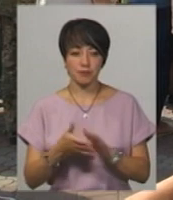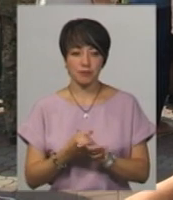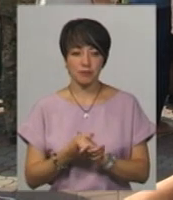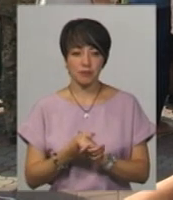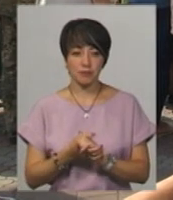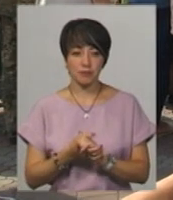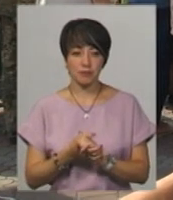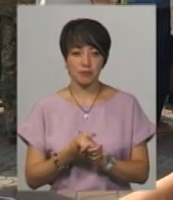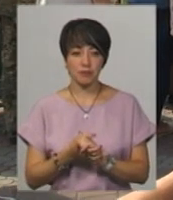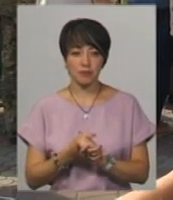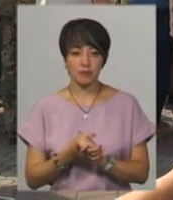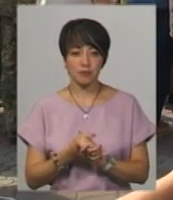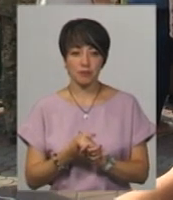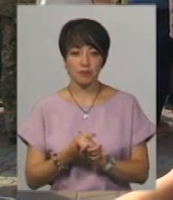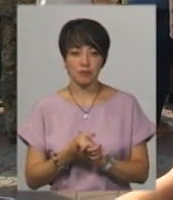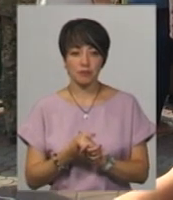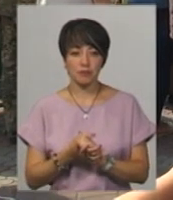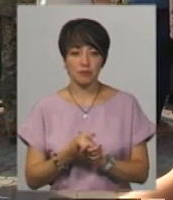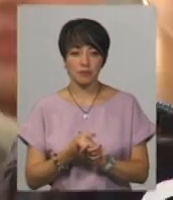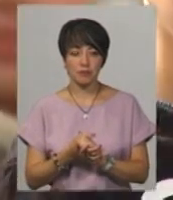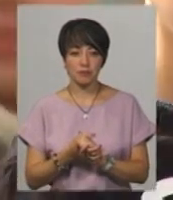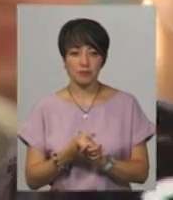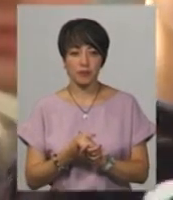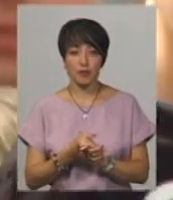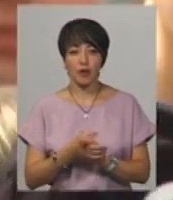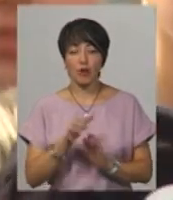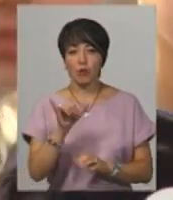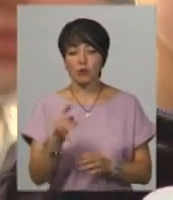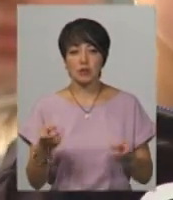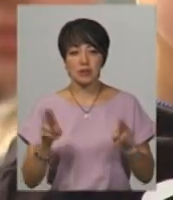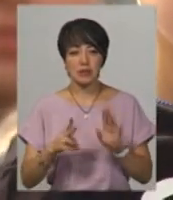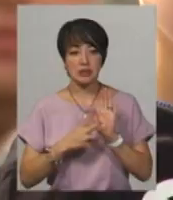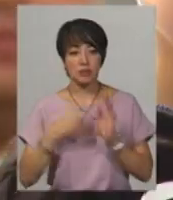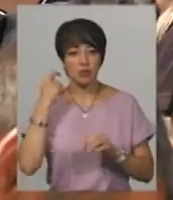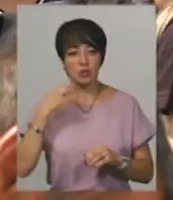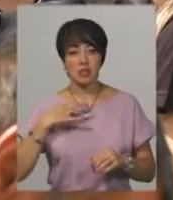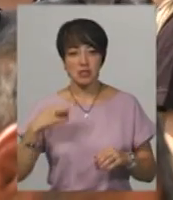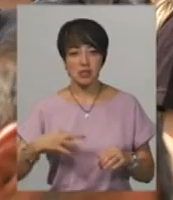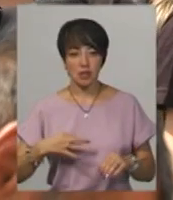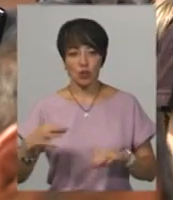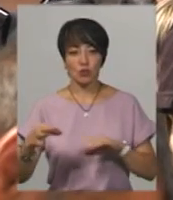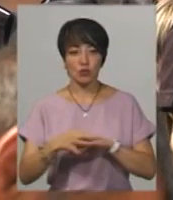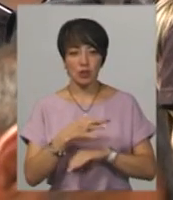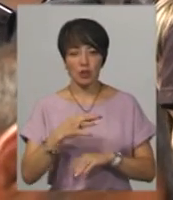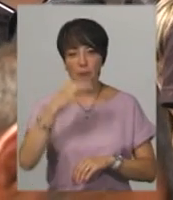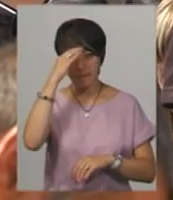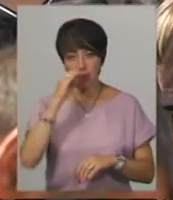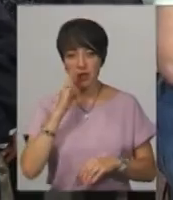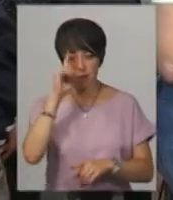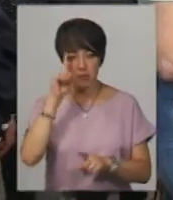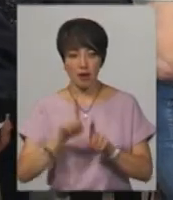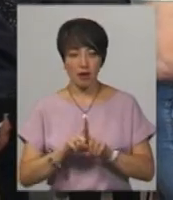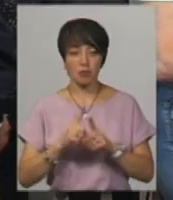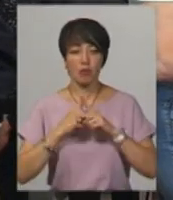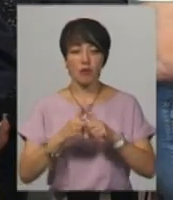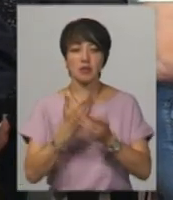вчасної обов'язків, були відомі. У Романа залишився семирічний син, дружина, батьки і брат. Провести героя в останній путь